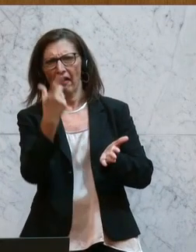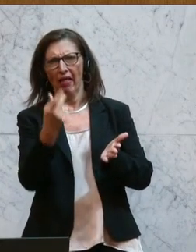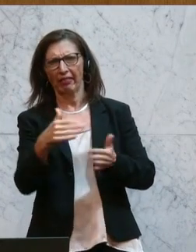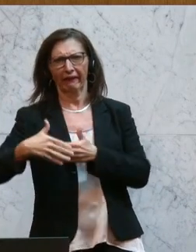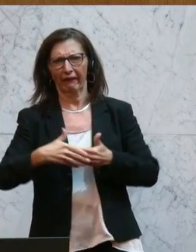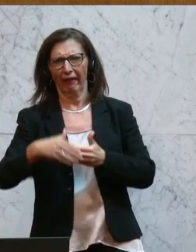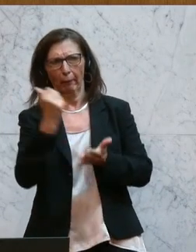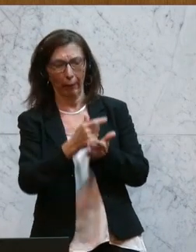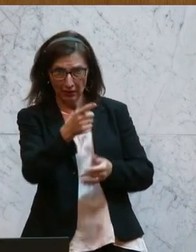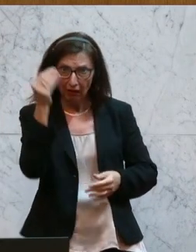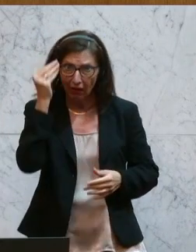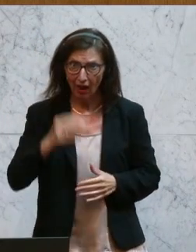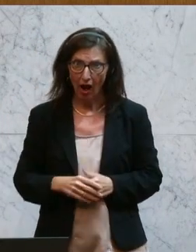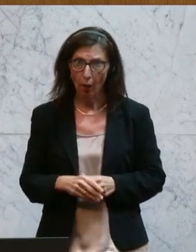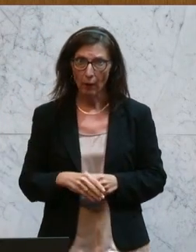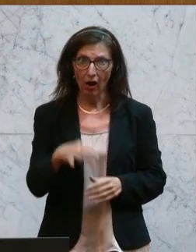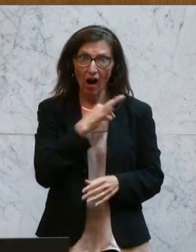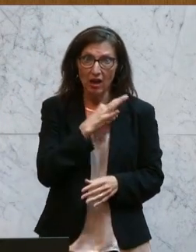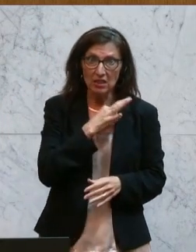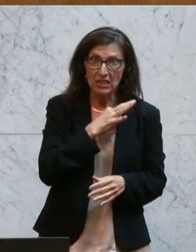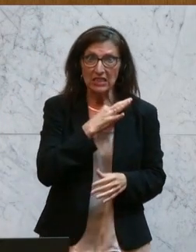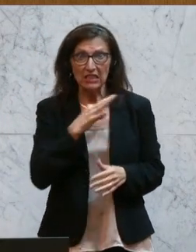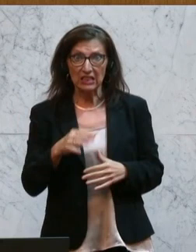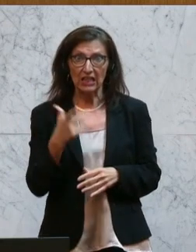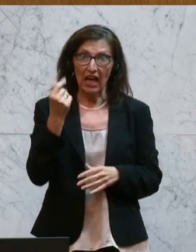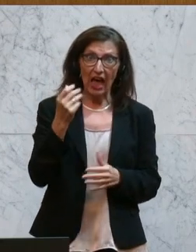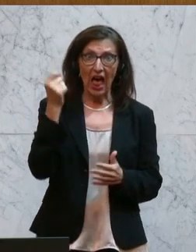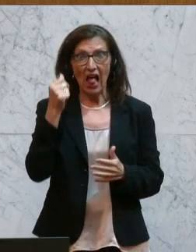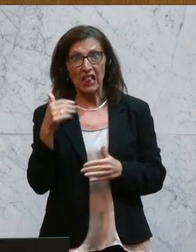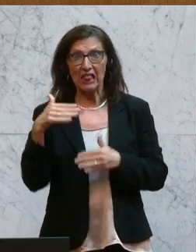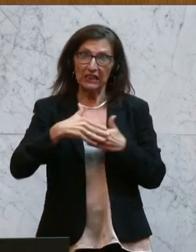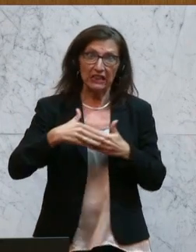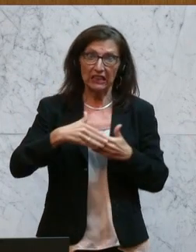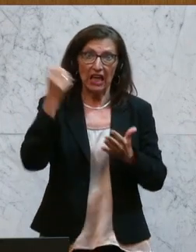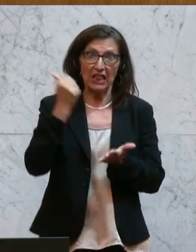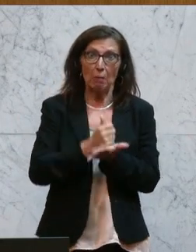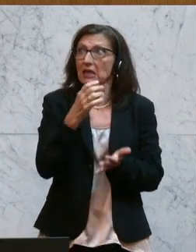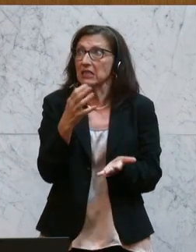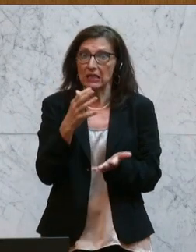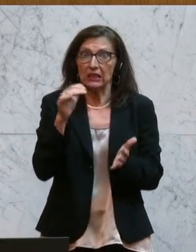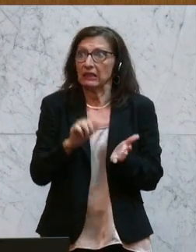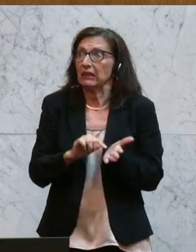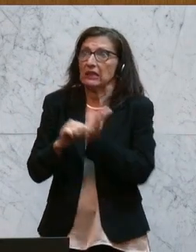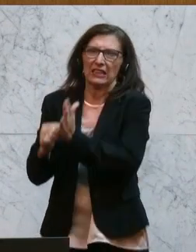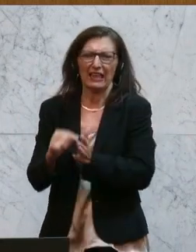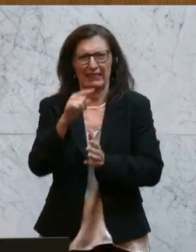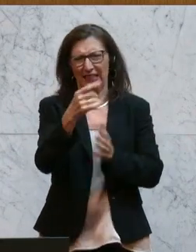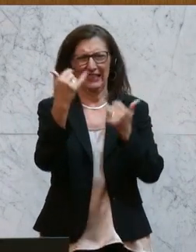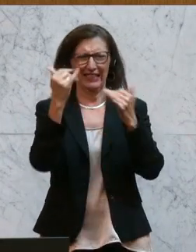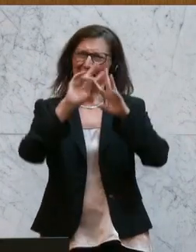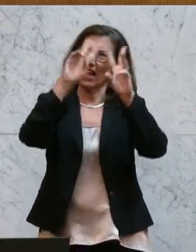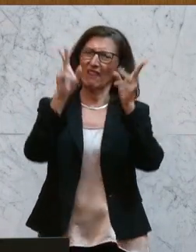-Pass. Na glauben Sie, dass sie aus Angst dann diesen Eltern-Kind-Pass nicht herzeigt? Also Sie reden sich hier eine Welt